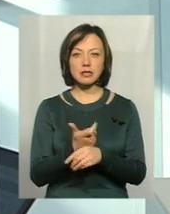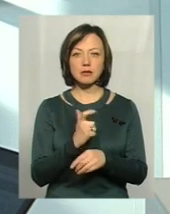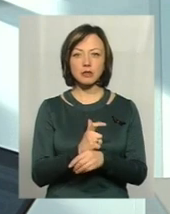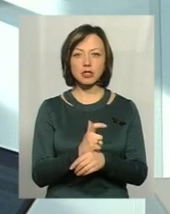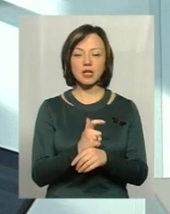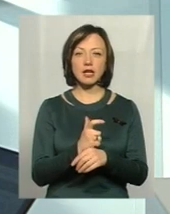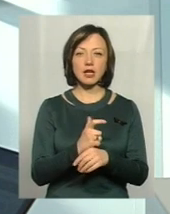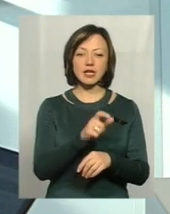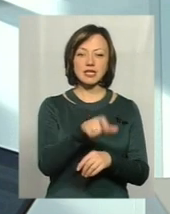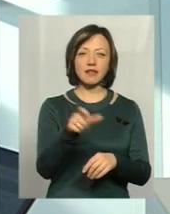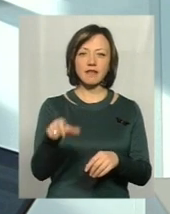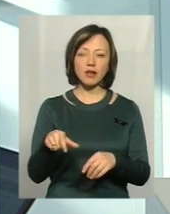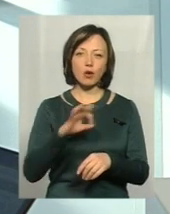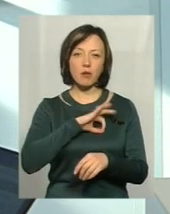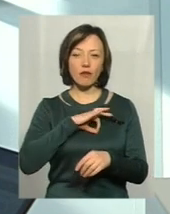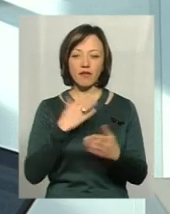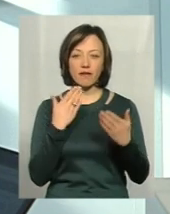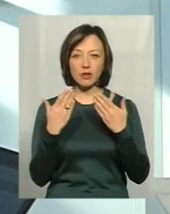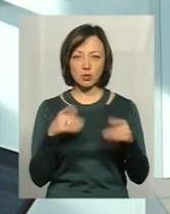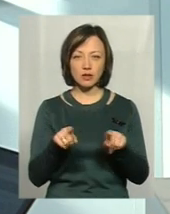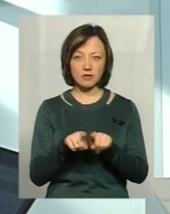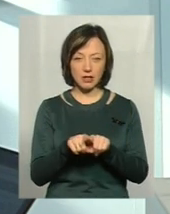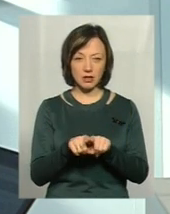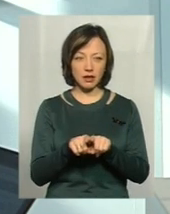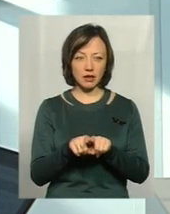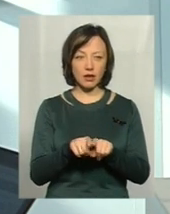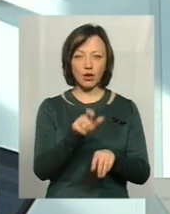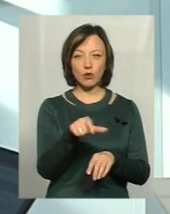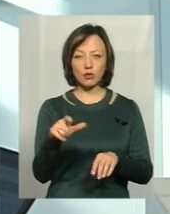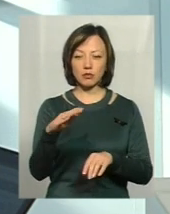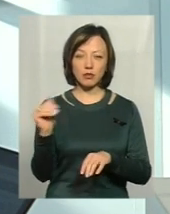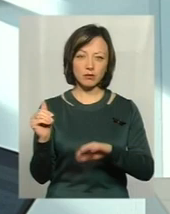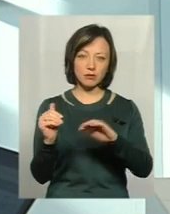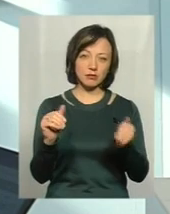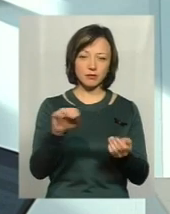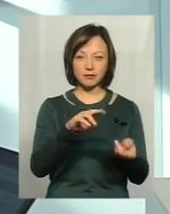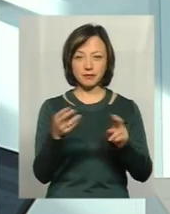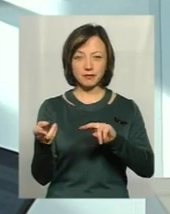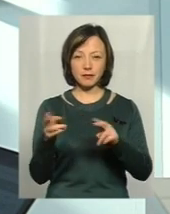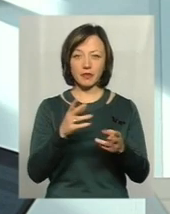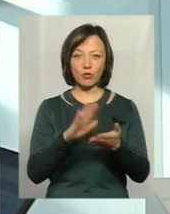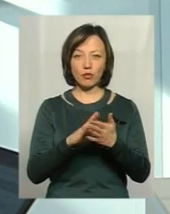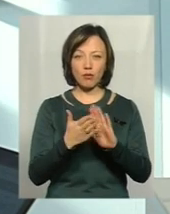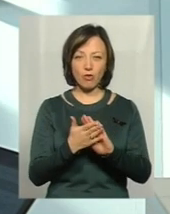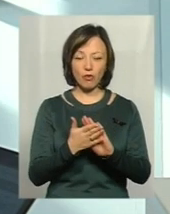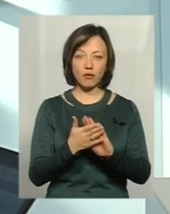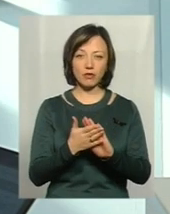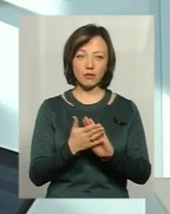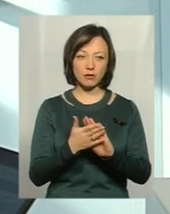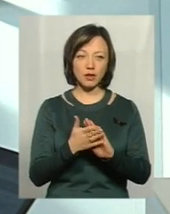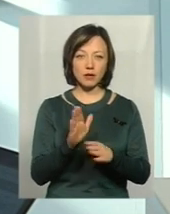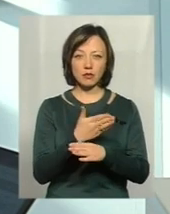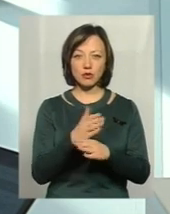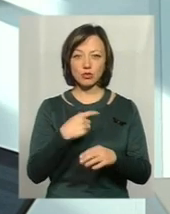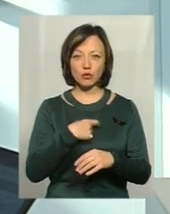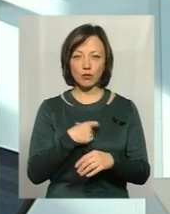цивільно-правові відносини все таке, тому що люди позичають кошти, вони якісь обумовлюють умови